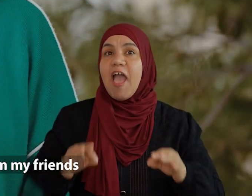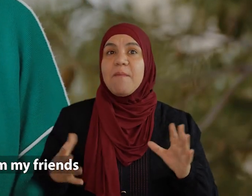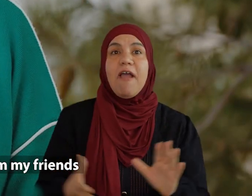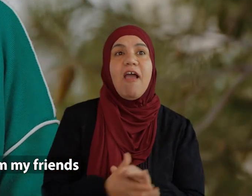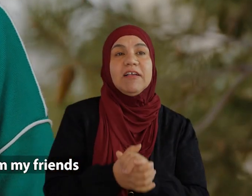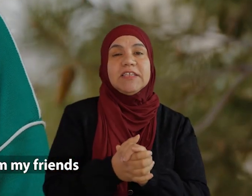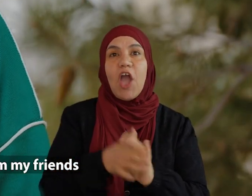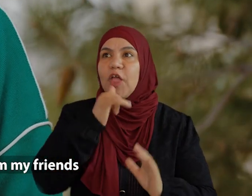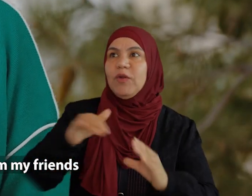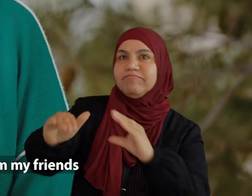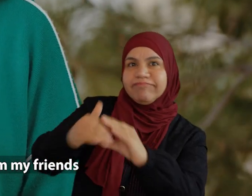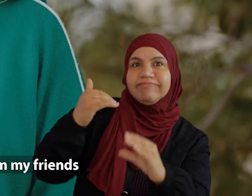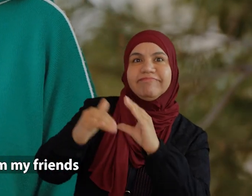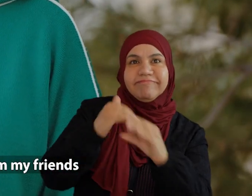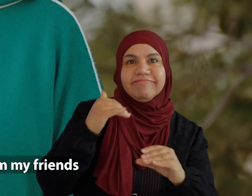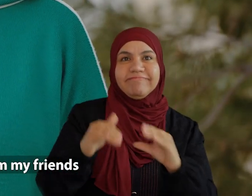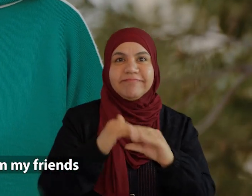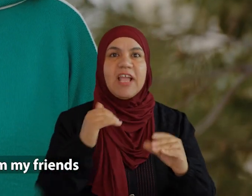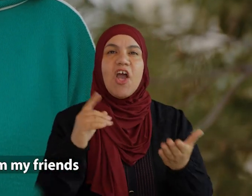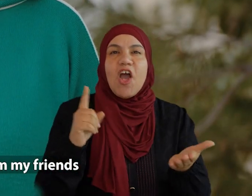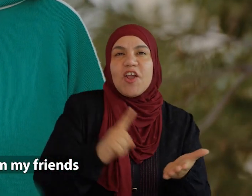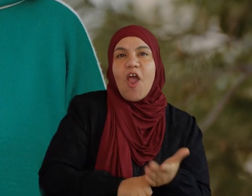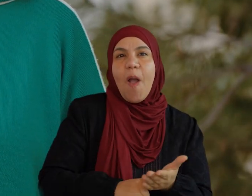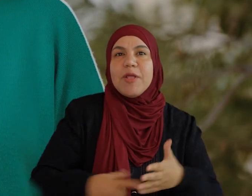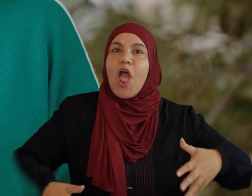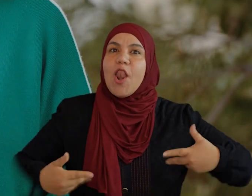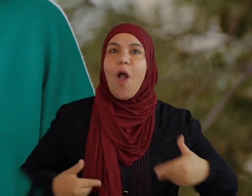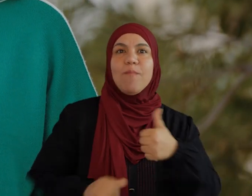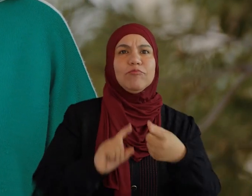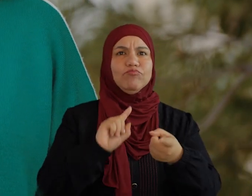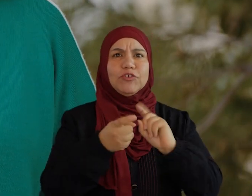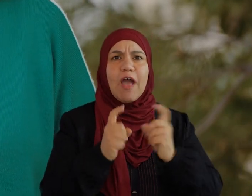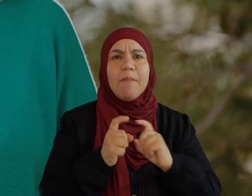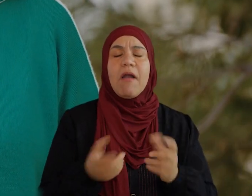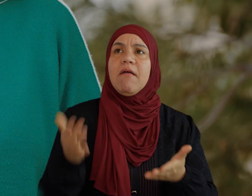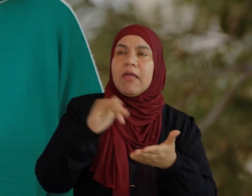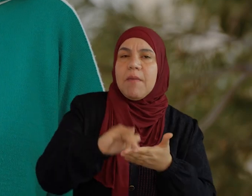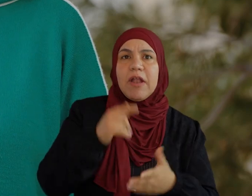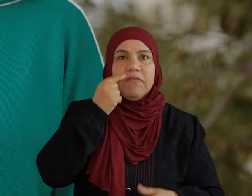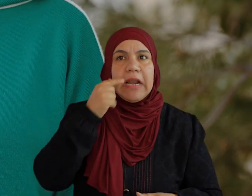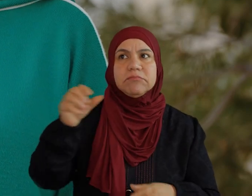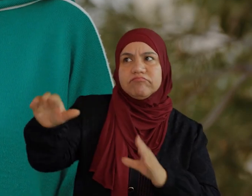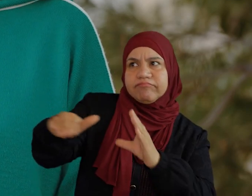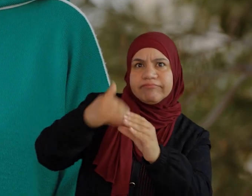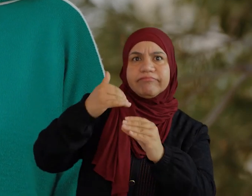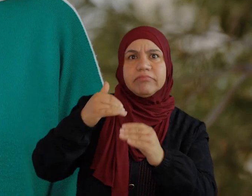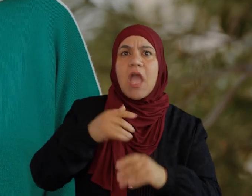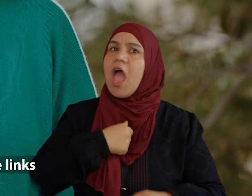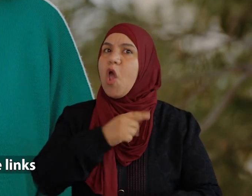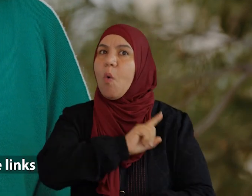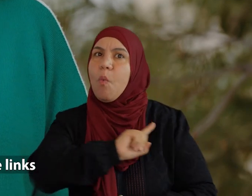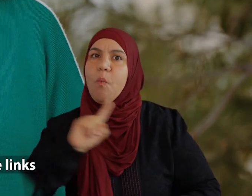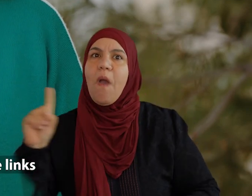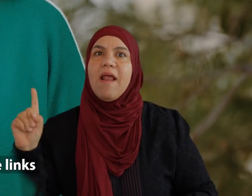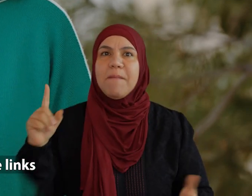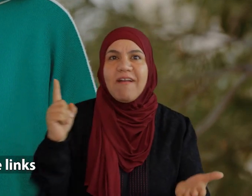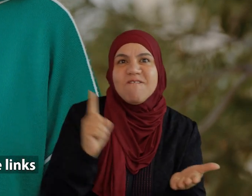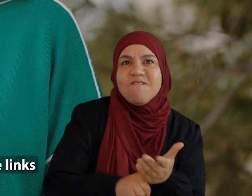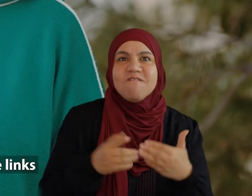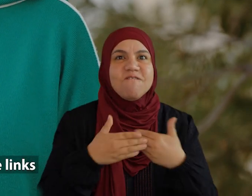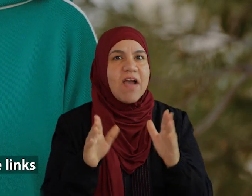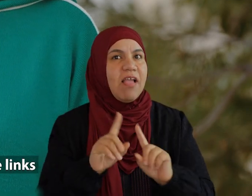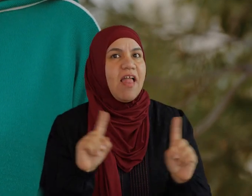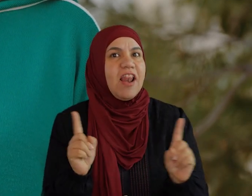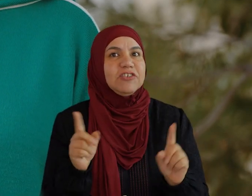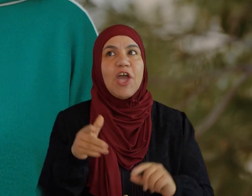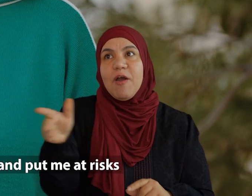دائماً أصدقائي ببعثولي روابط ألعاب ومسابقات فيديوها وأحياناً بوصلني كمان روابط من أشخاص ما بعرفهم بس ولا مرة ببقع بالفخ